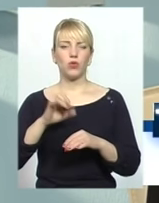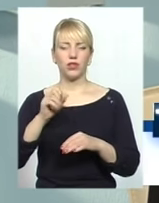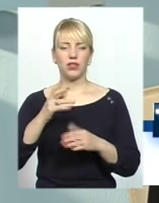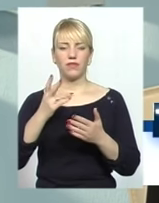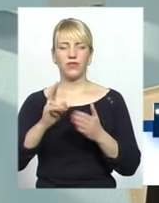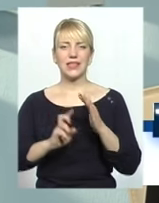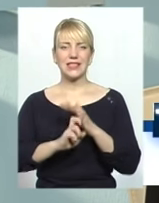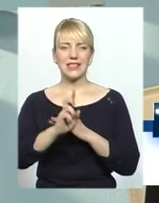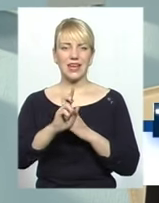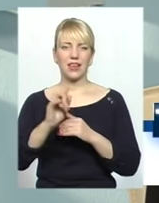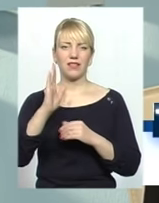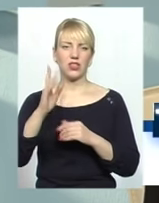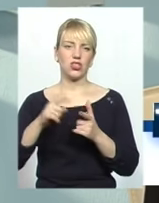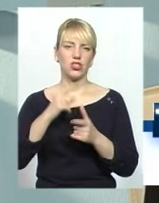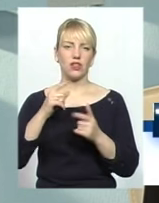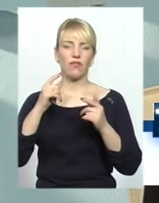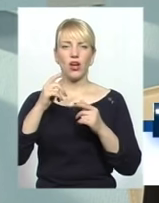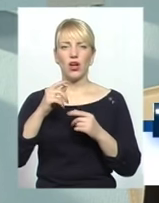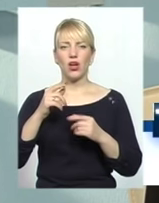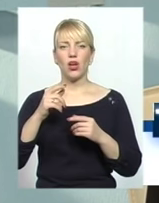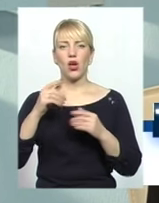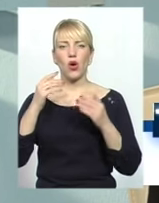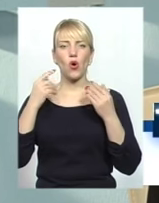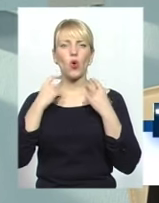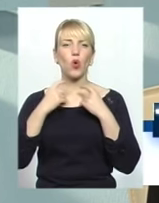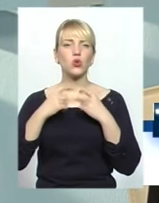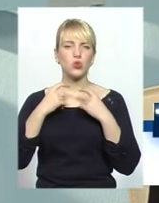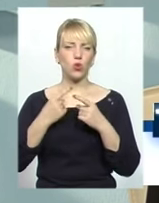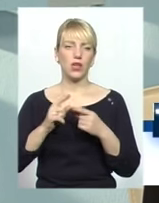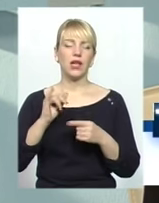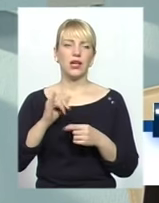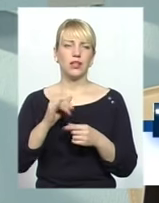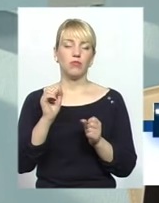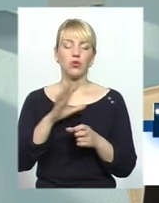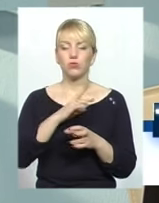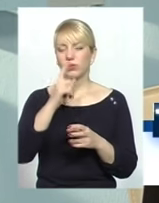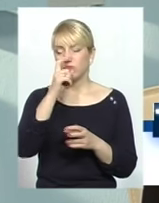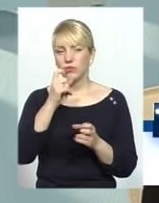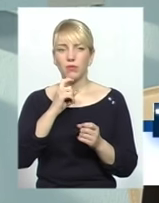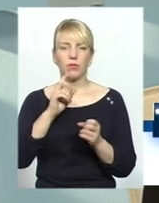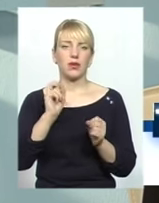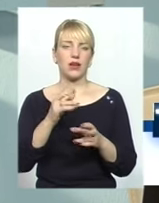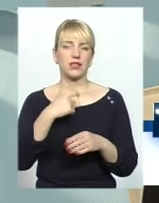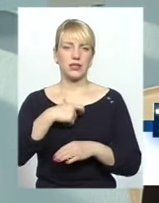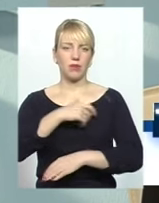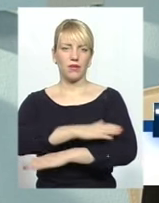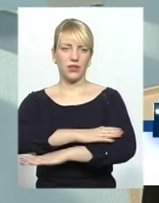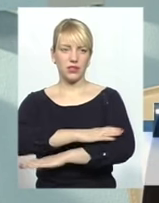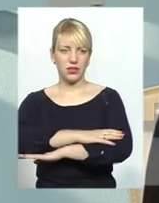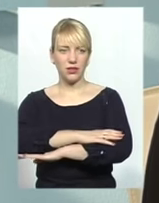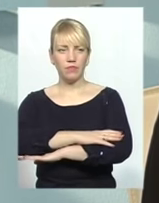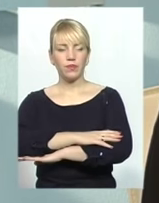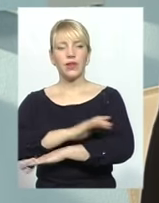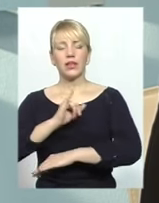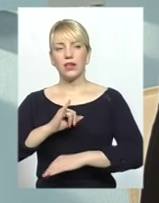хоче себе віднайти те, що їй ближче до душі. І вона може не знати як себе поводитись. Тому ясно, що